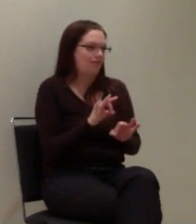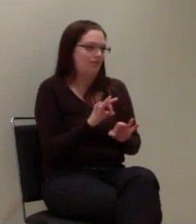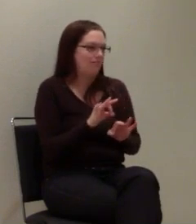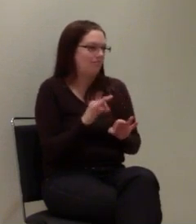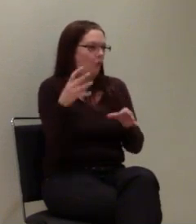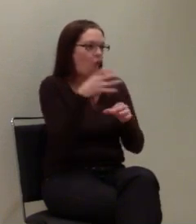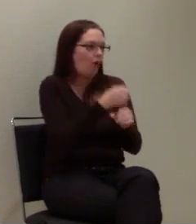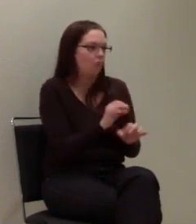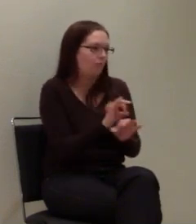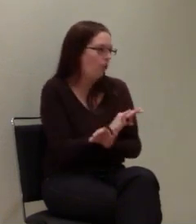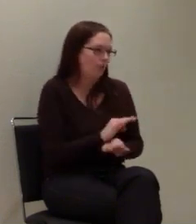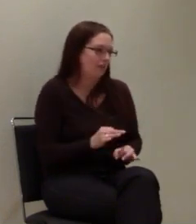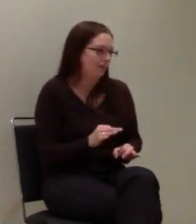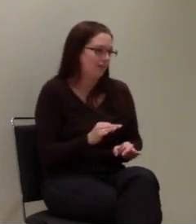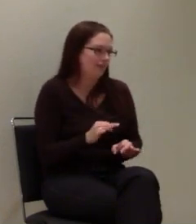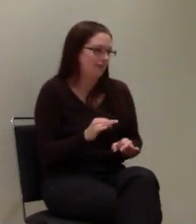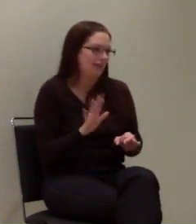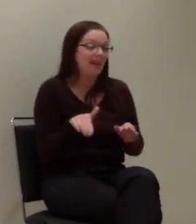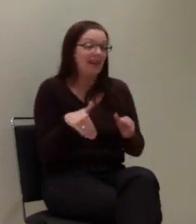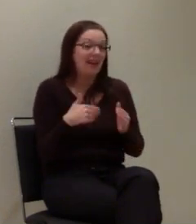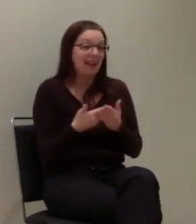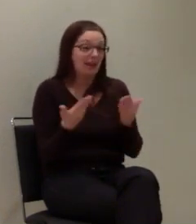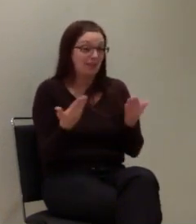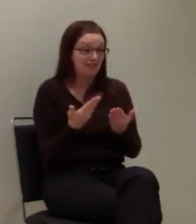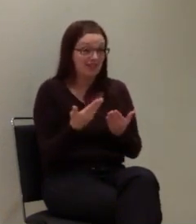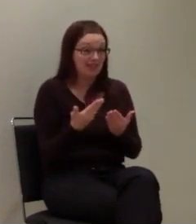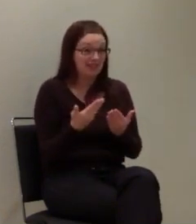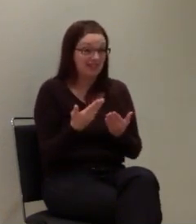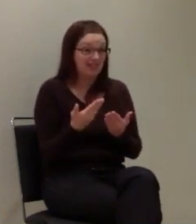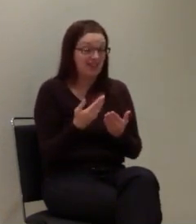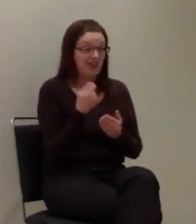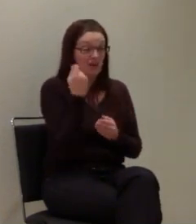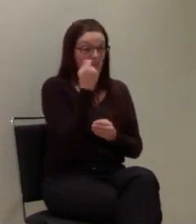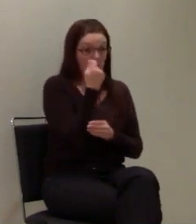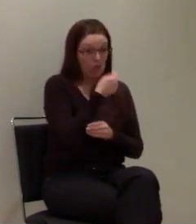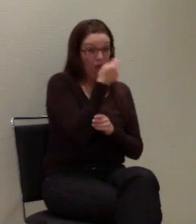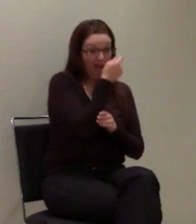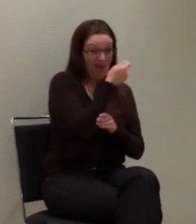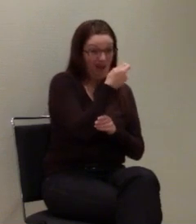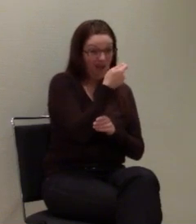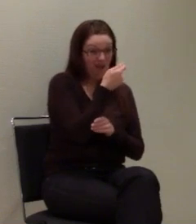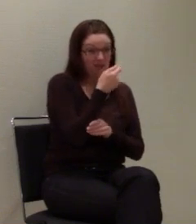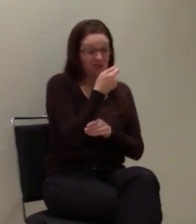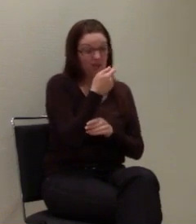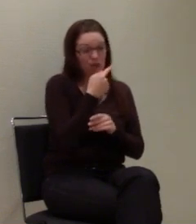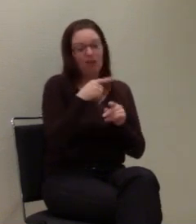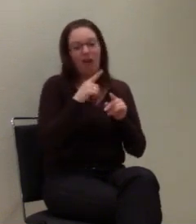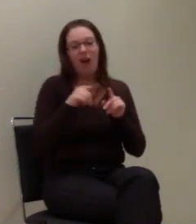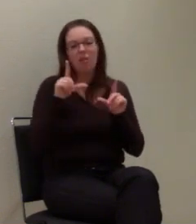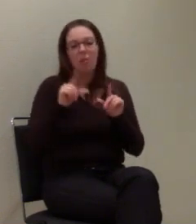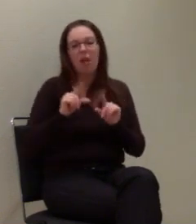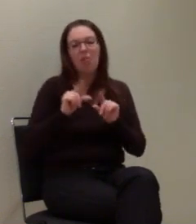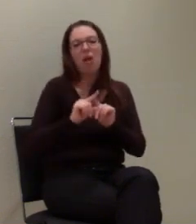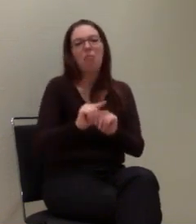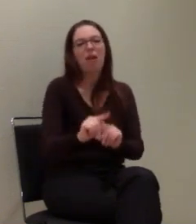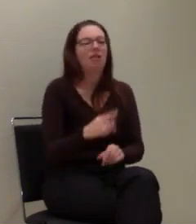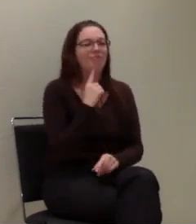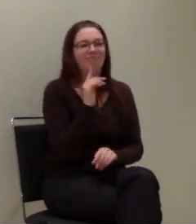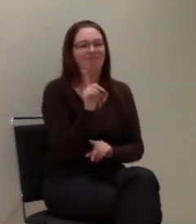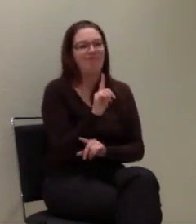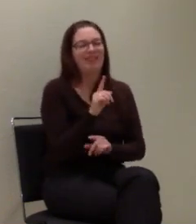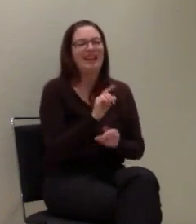Resultat, dass dann eben die preisgünstigen Angebeter, wie eben das E-Plus ist, sagen, dann brauchen wir auch die